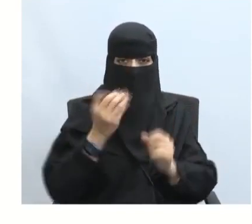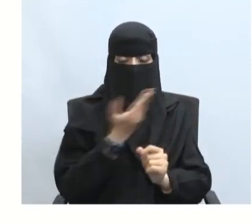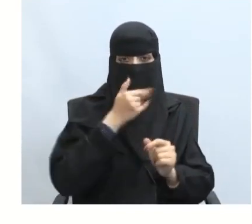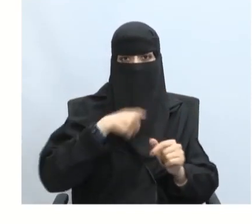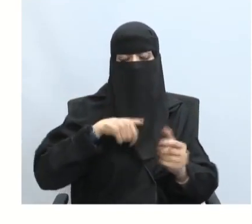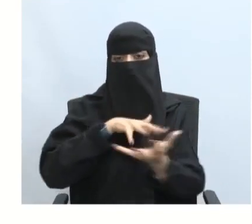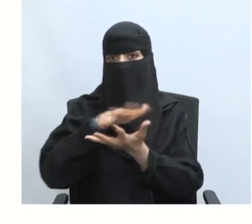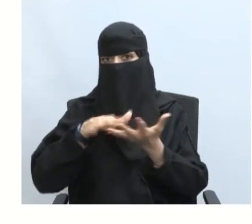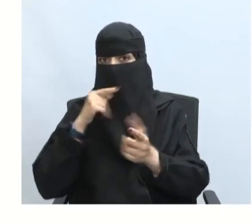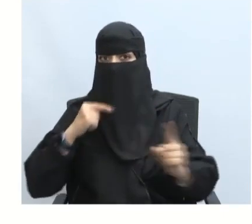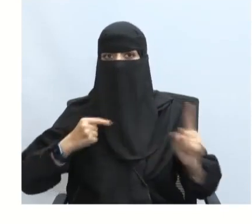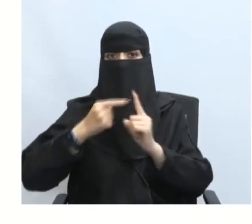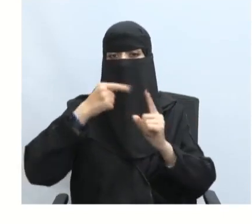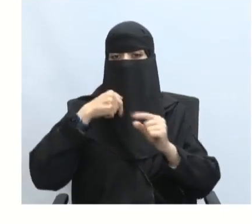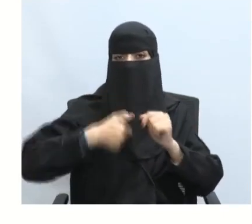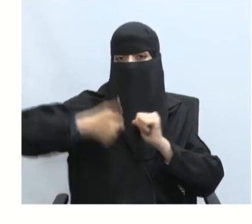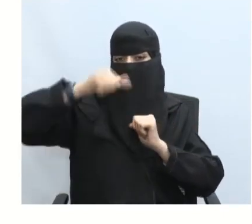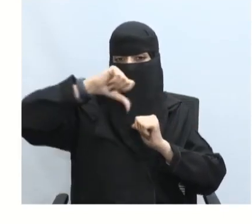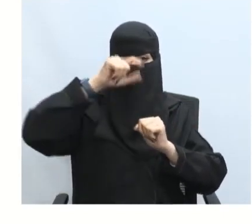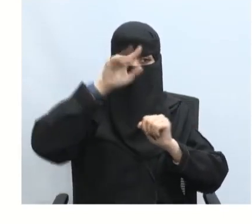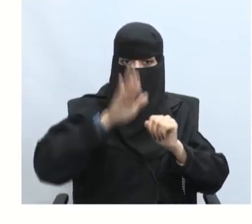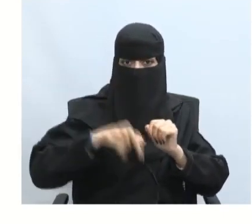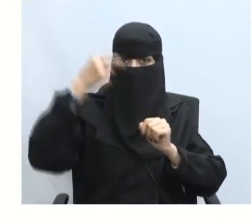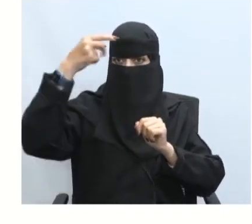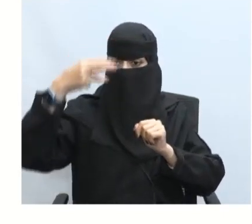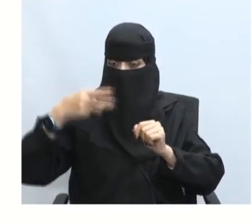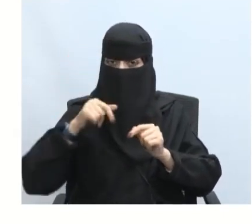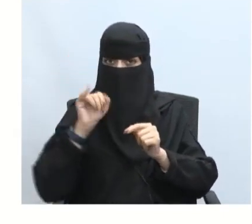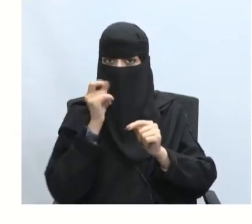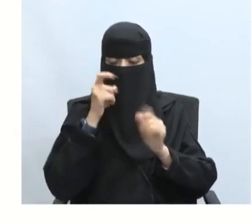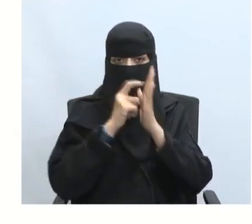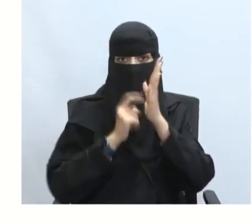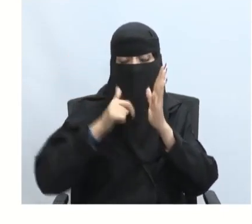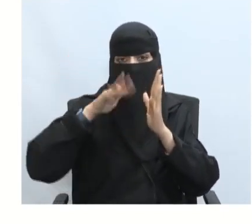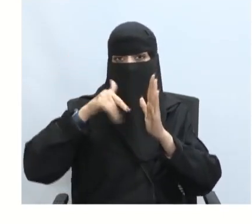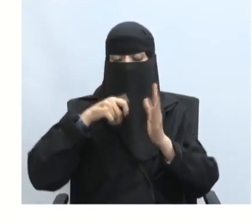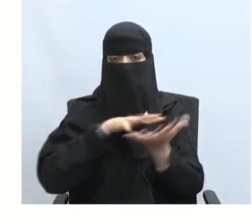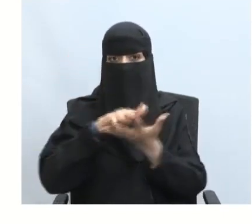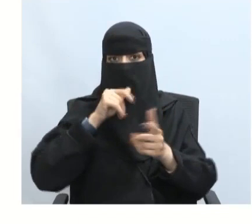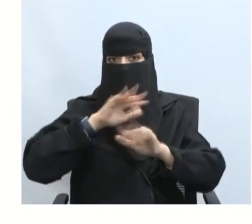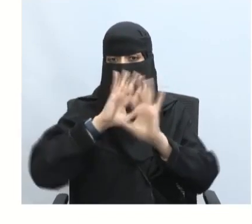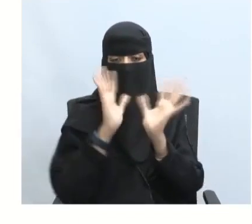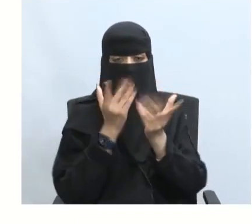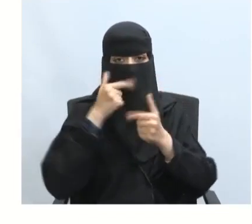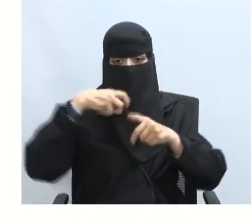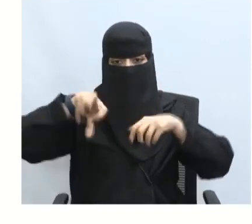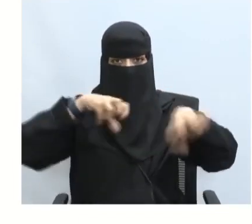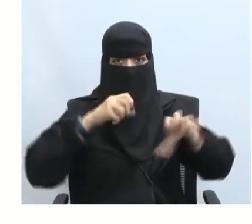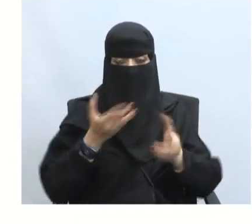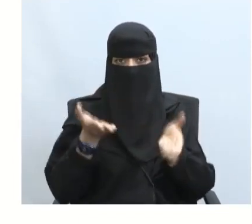بالأزمة بهدف تقييم كل عنصر من عناصر الأزمة من كافة الجوانب ومن ثم